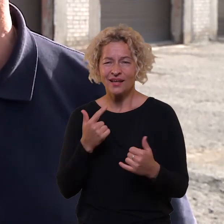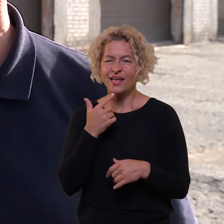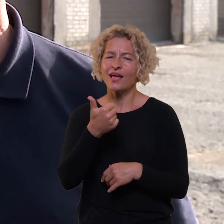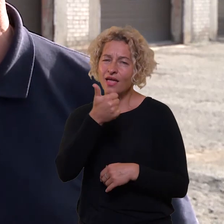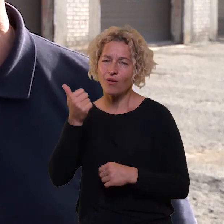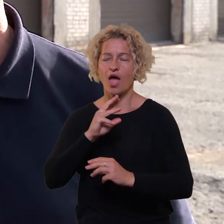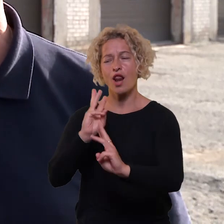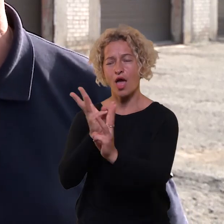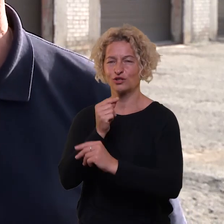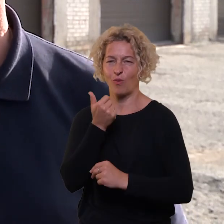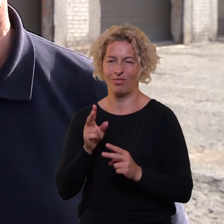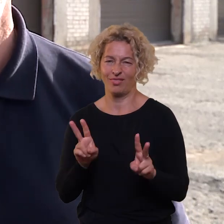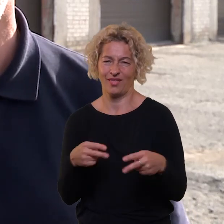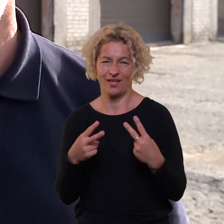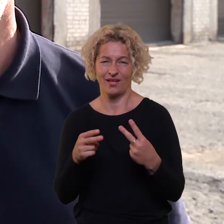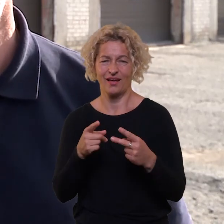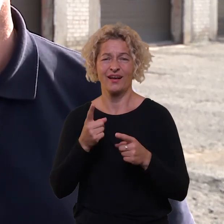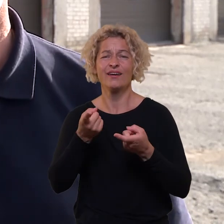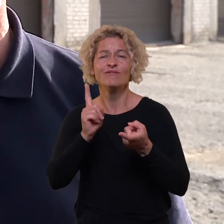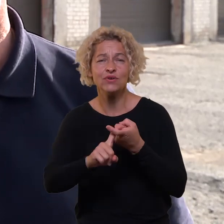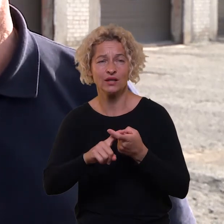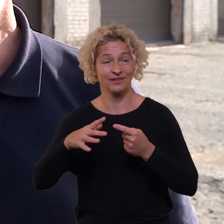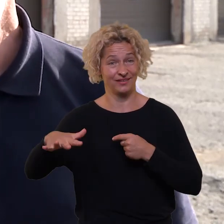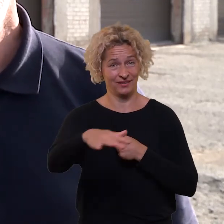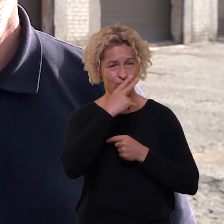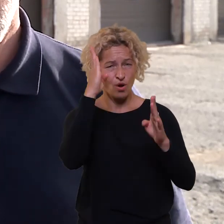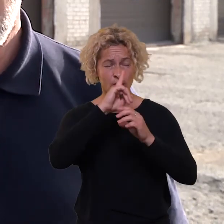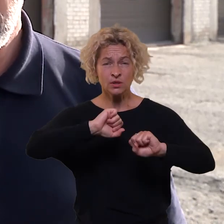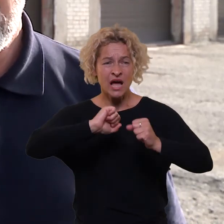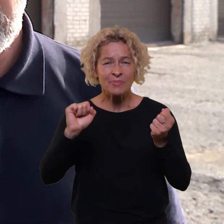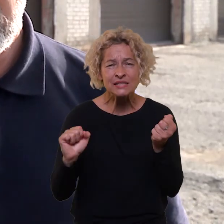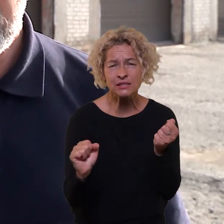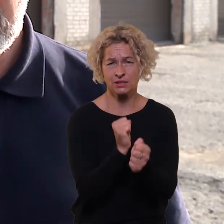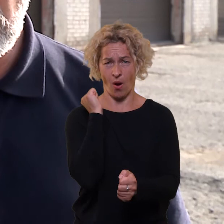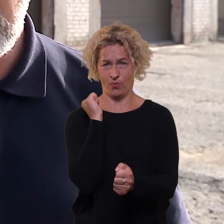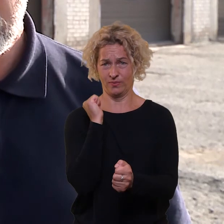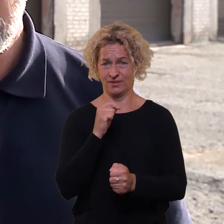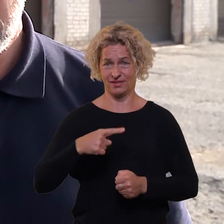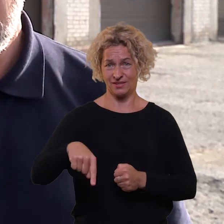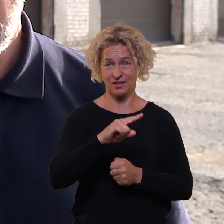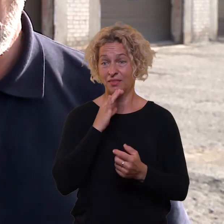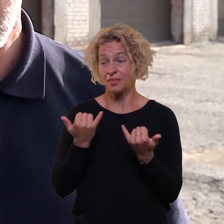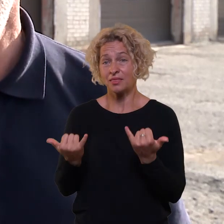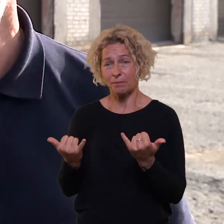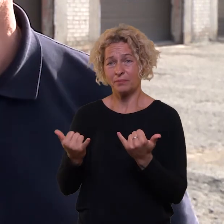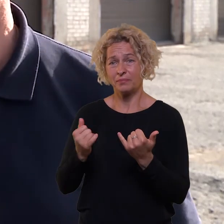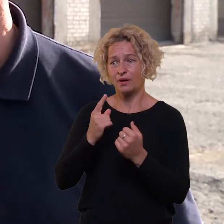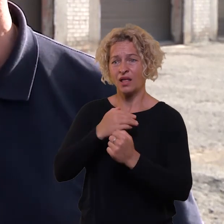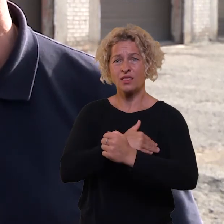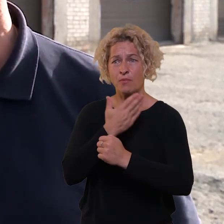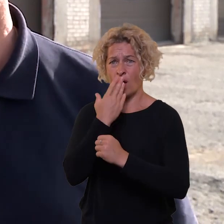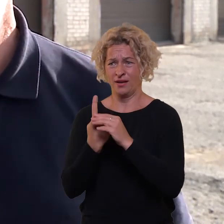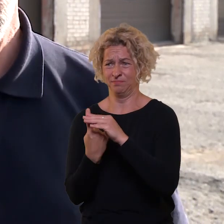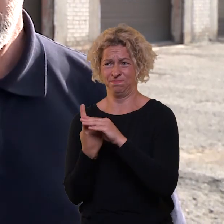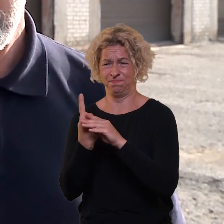geriau laužu iš vis nedėginti, nes matot, kokia yra sausra ir kol kas oro temperatūros